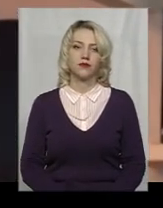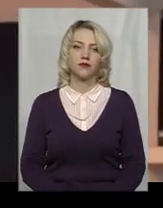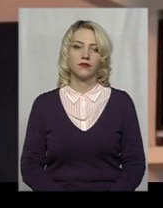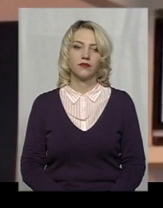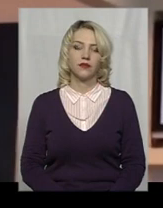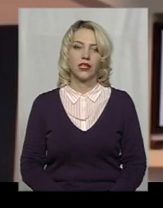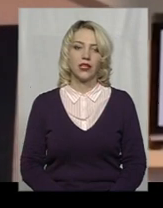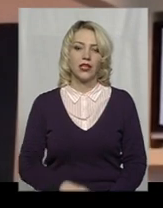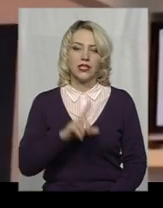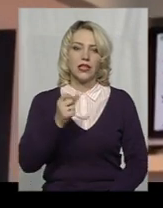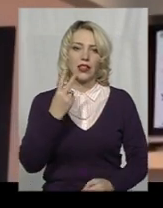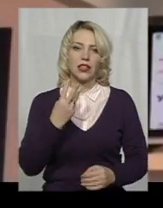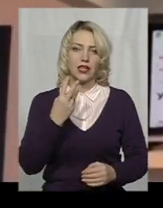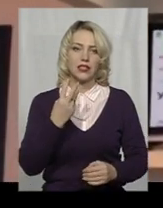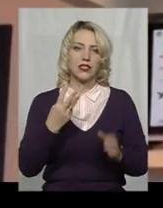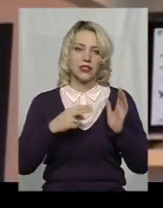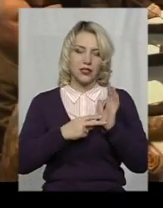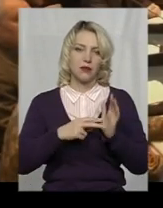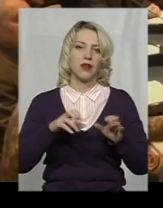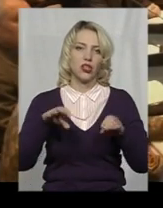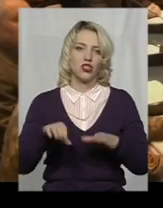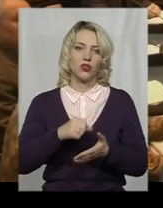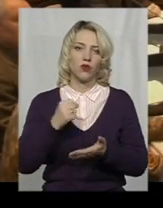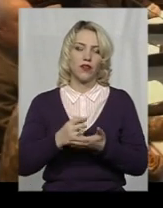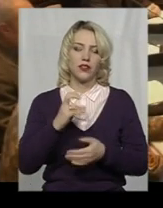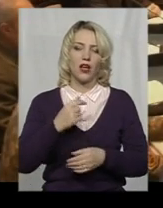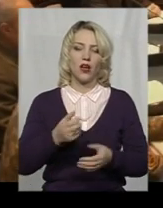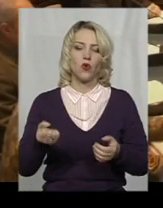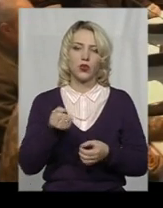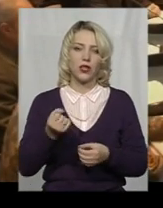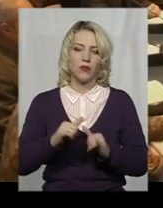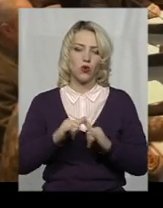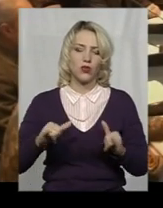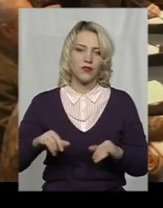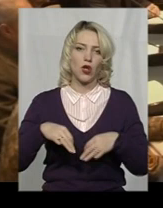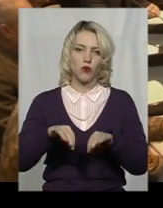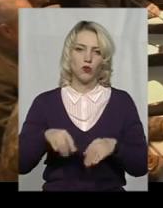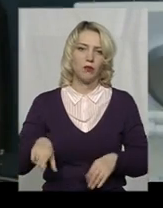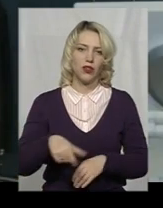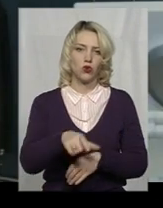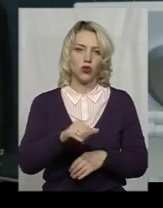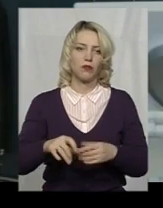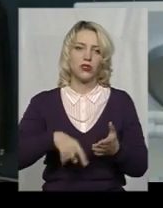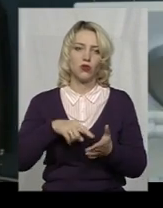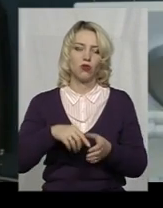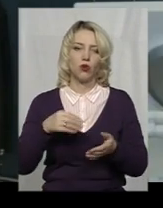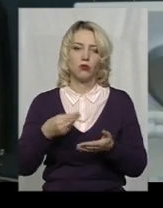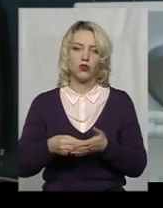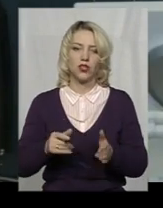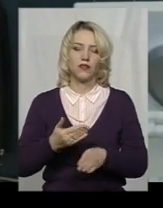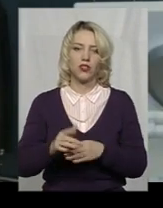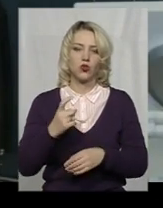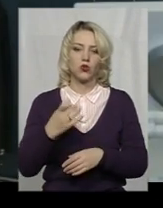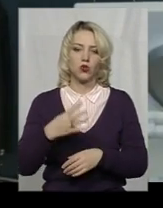За 37. Рішення упали. На утримання та розвиток автомобільних доріг із міського бюджету на наступний рік виділили